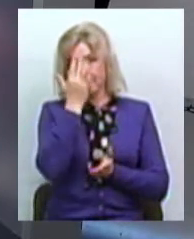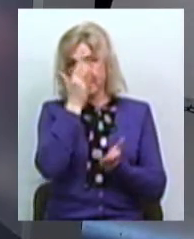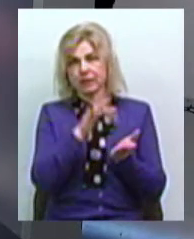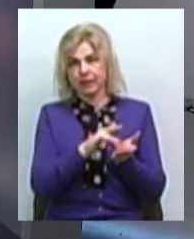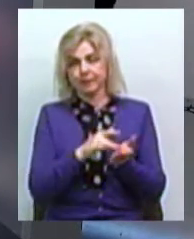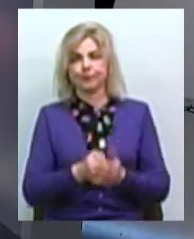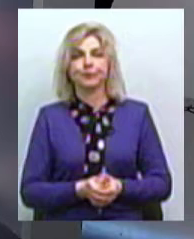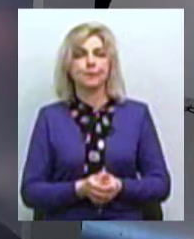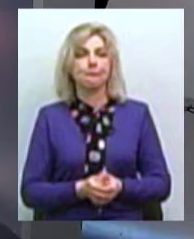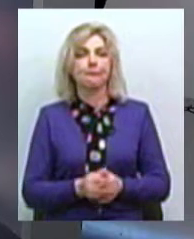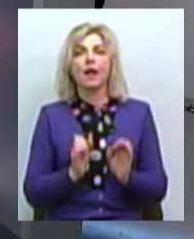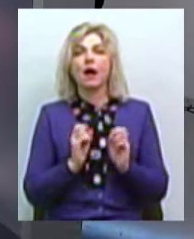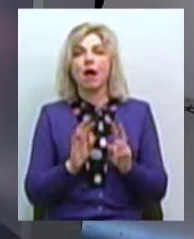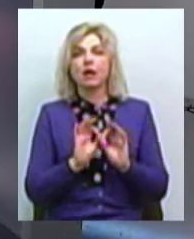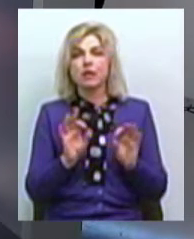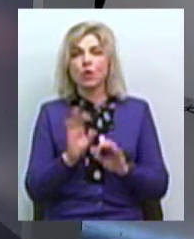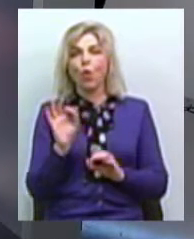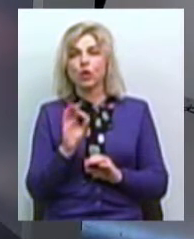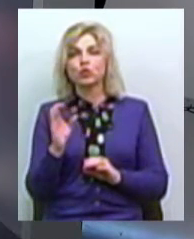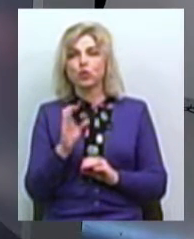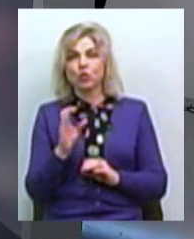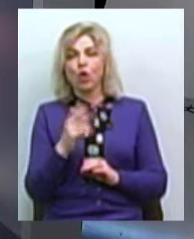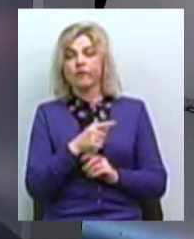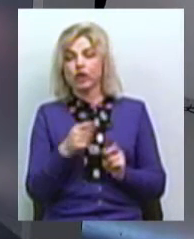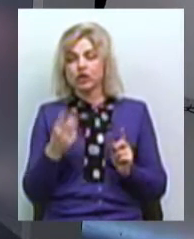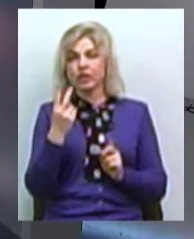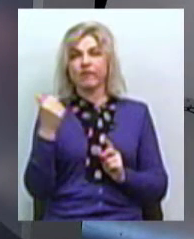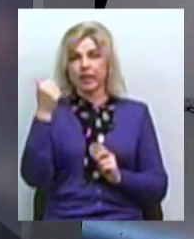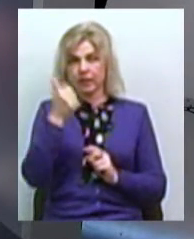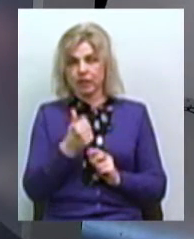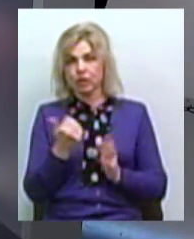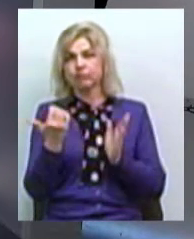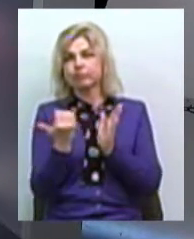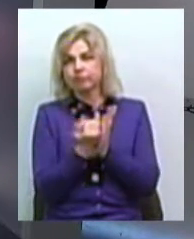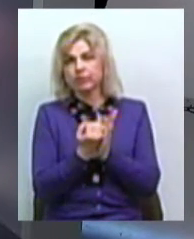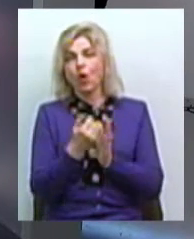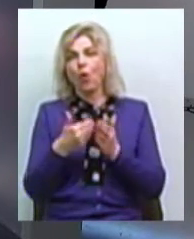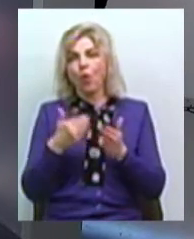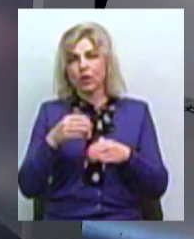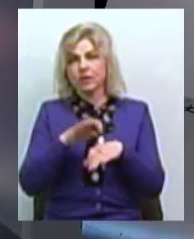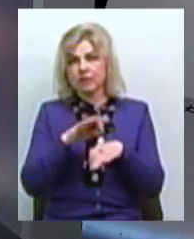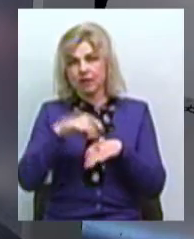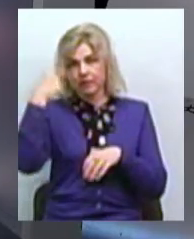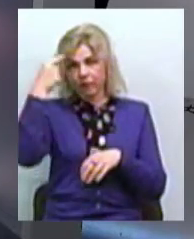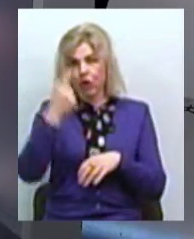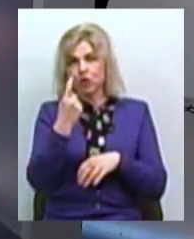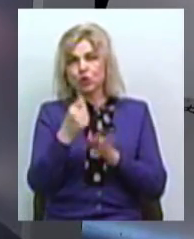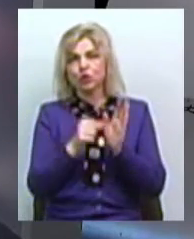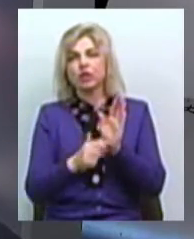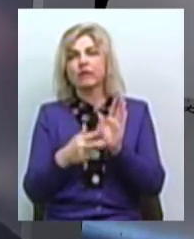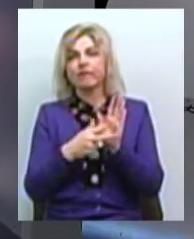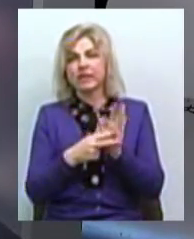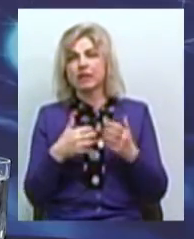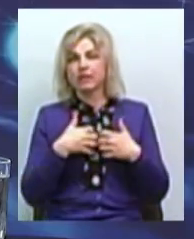повідомила Олена Сушко, протягом двох тижнів у місті стерилізували та вакцинували від сказу 168 тварин.